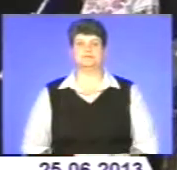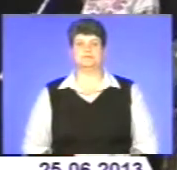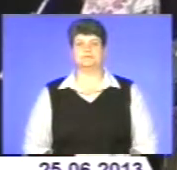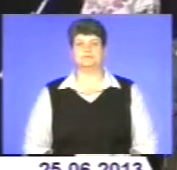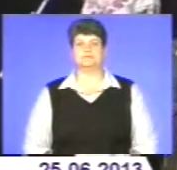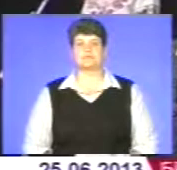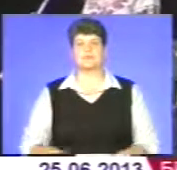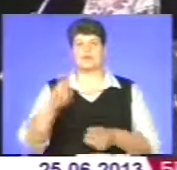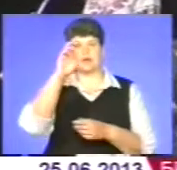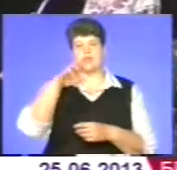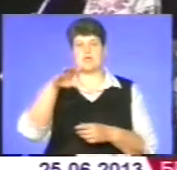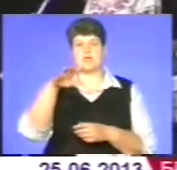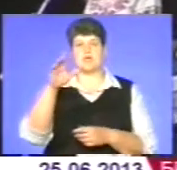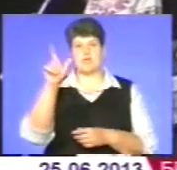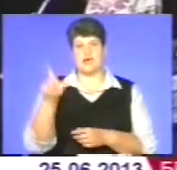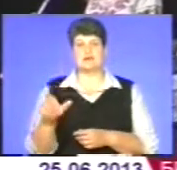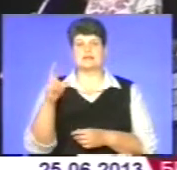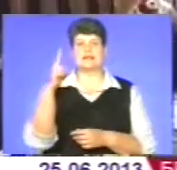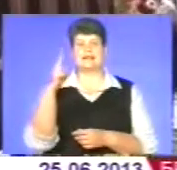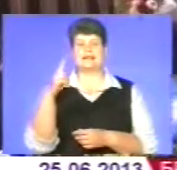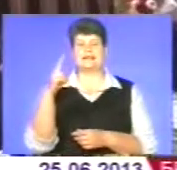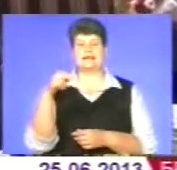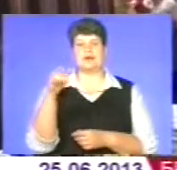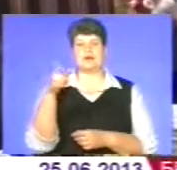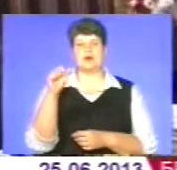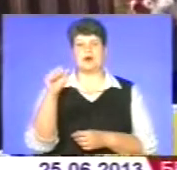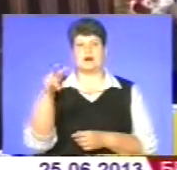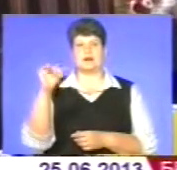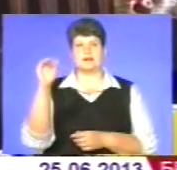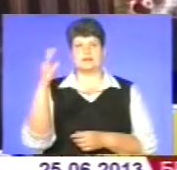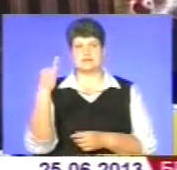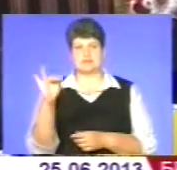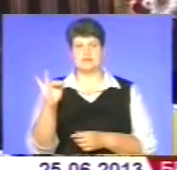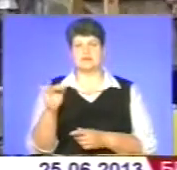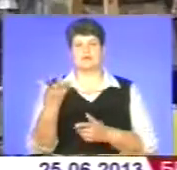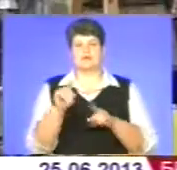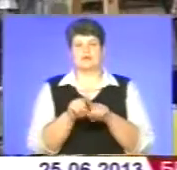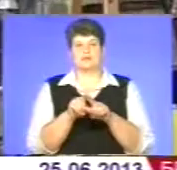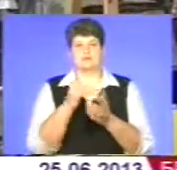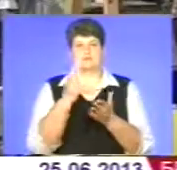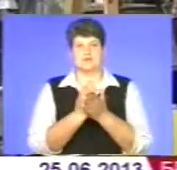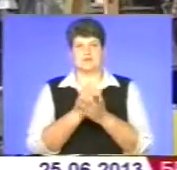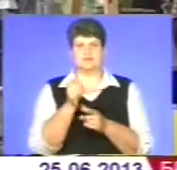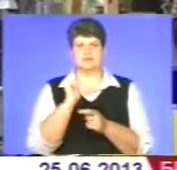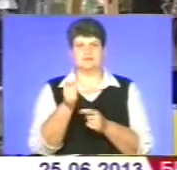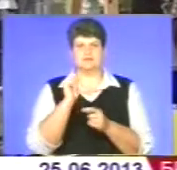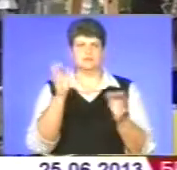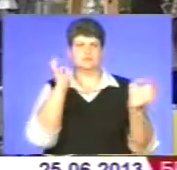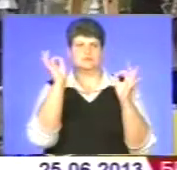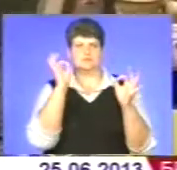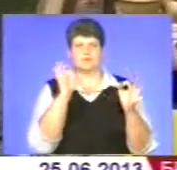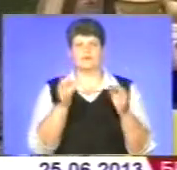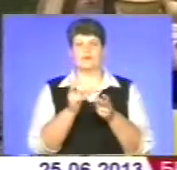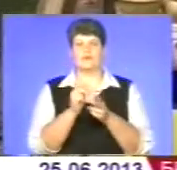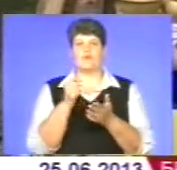Князь Данило Галицький та князівна Гримислава ніби постали з величного минулого. Стокіт кузні і гончарського приладдя,